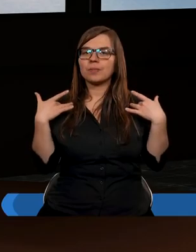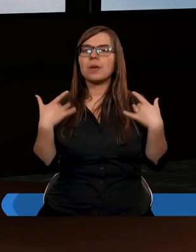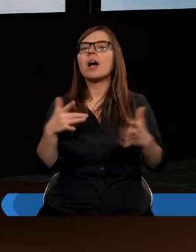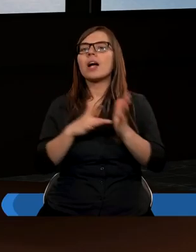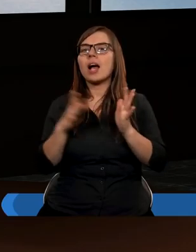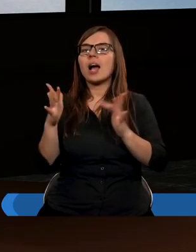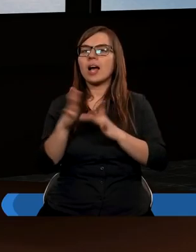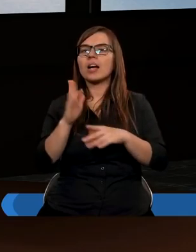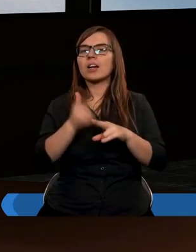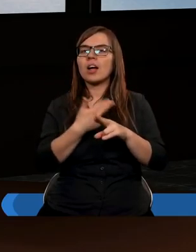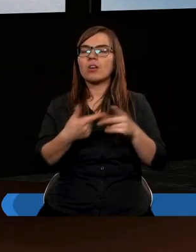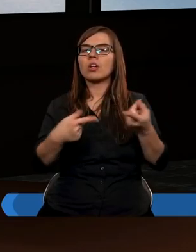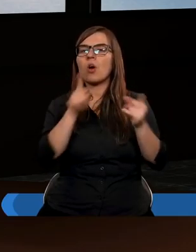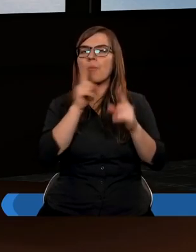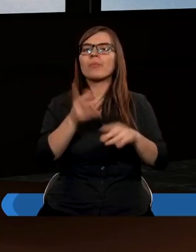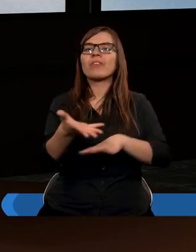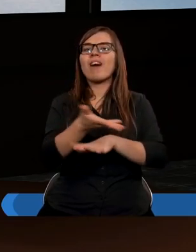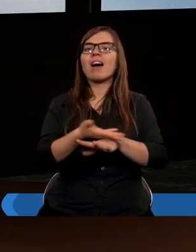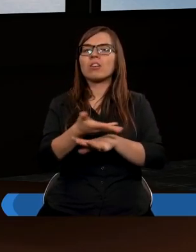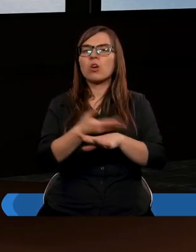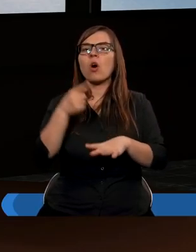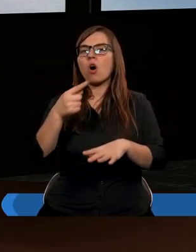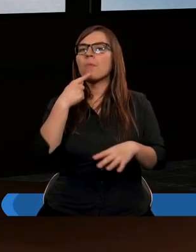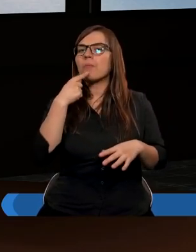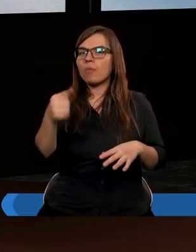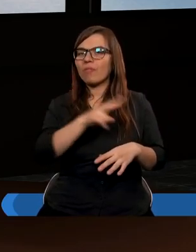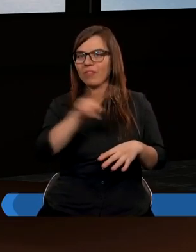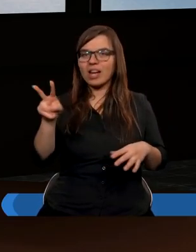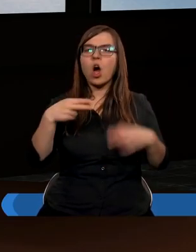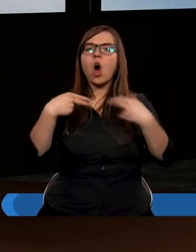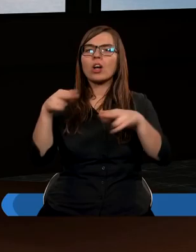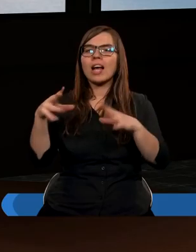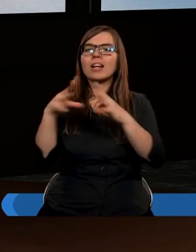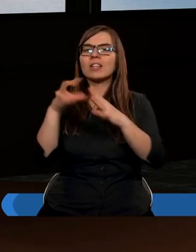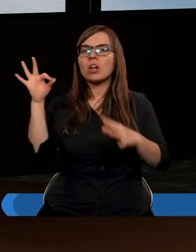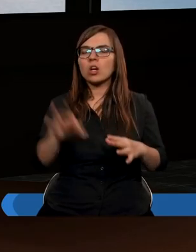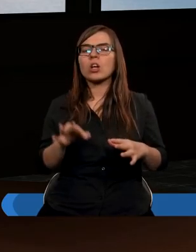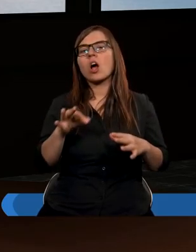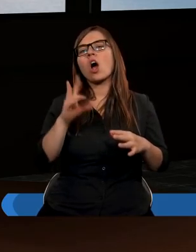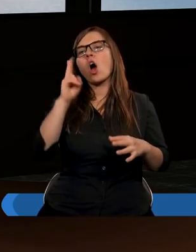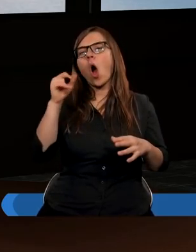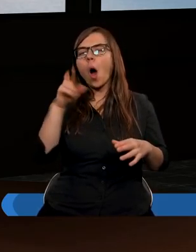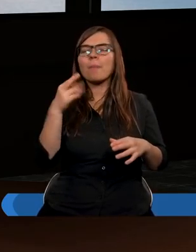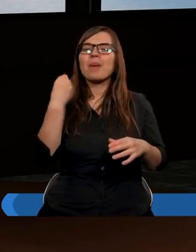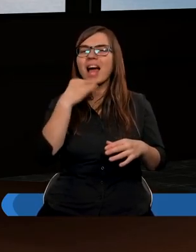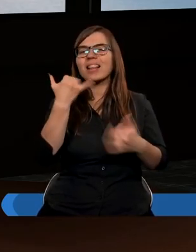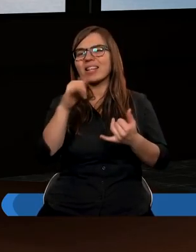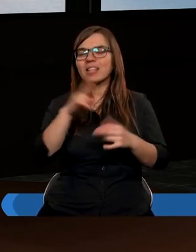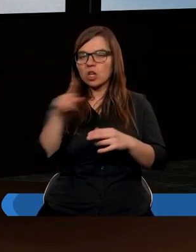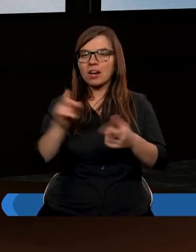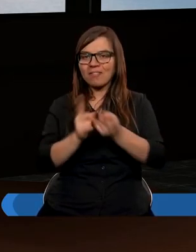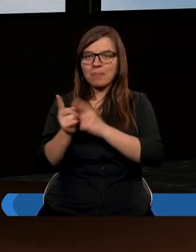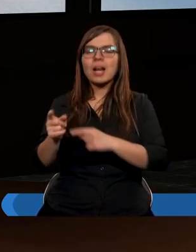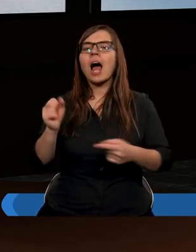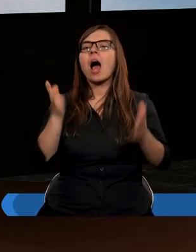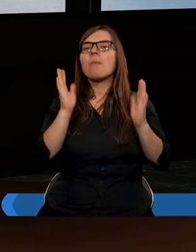Jezus, kiedy rozmawiał z faryzeuszami, tam powiedział, że wy oddajecie dziesięcinę, tam kopru, mięty i tam wymienia różne rzeczy. I